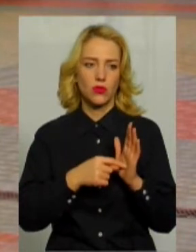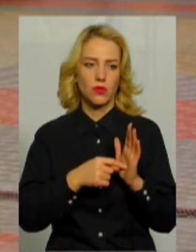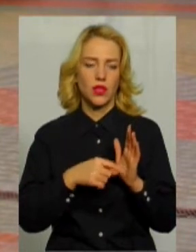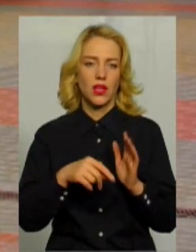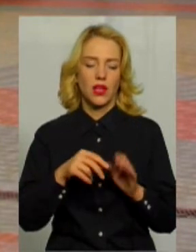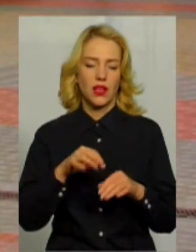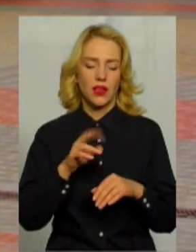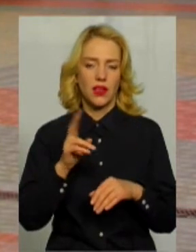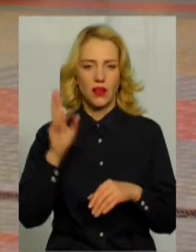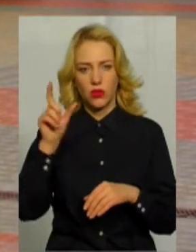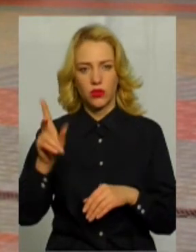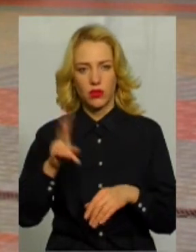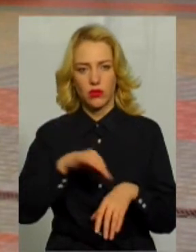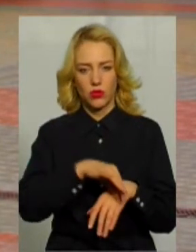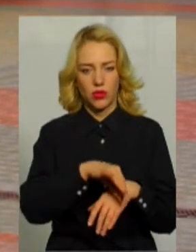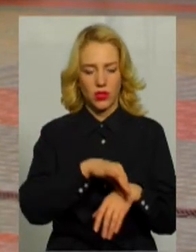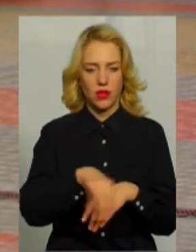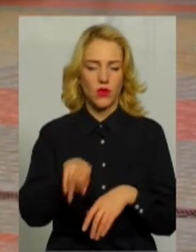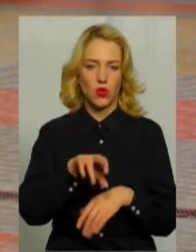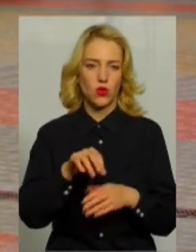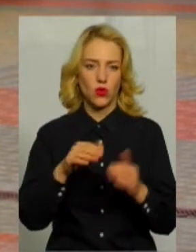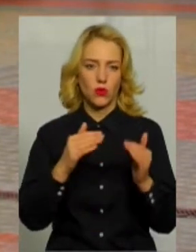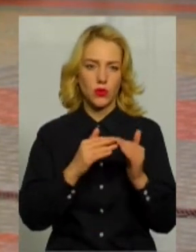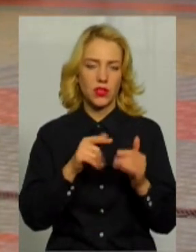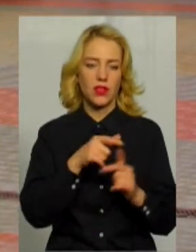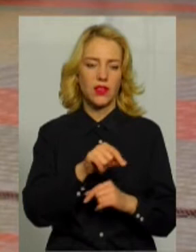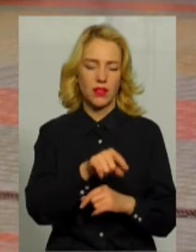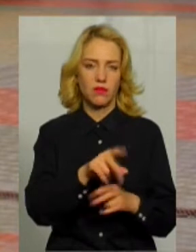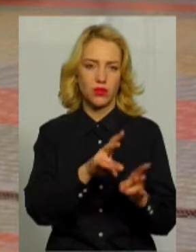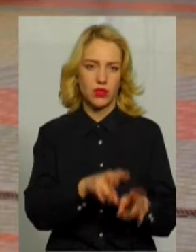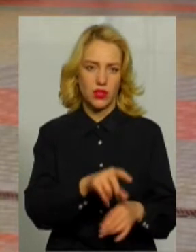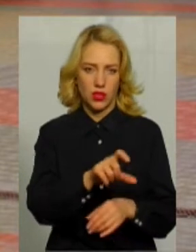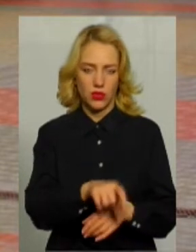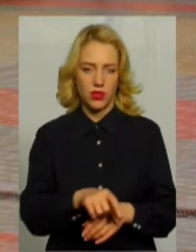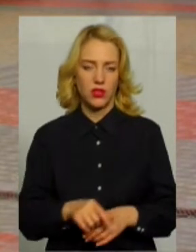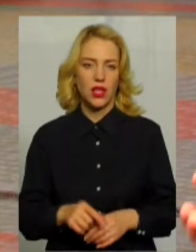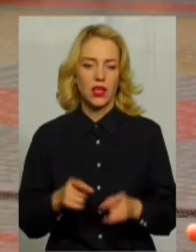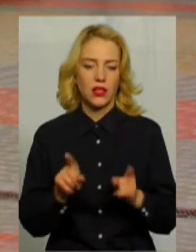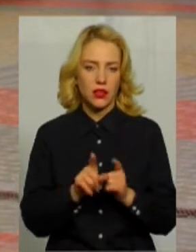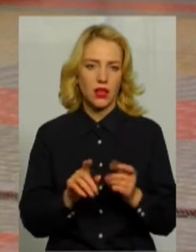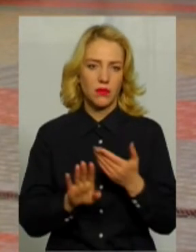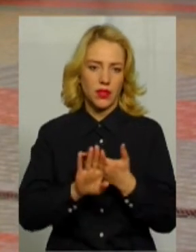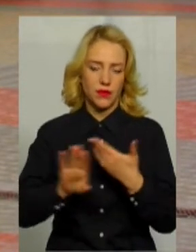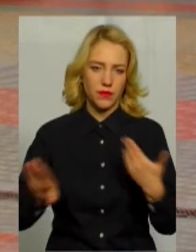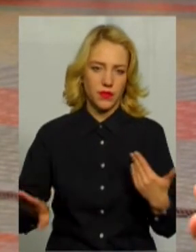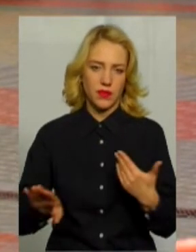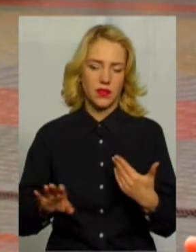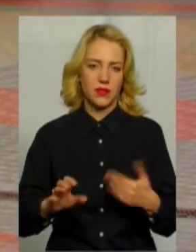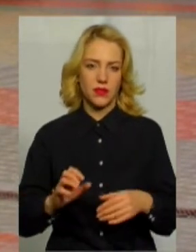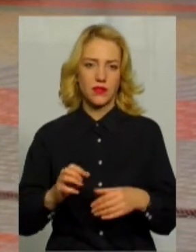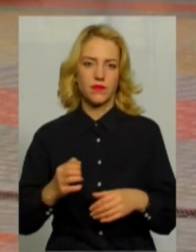помешкання, де вони проживають спільно з постраждалим. Тобто таким чином ми перестраховуємо постраждалого від